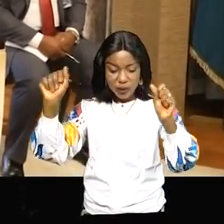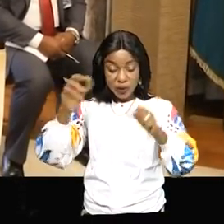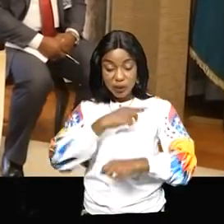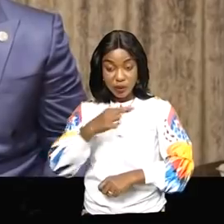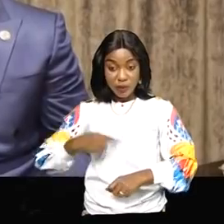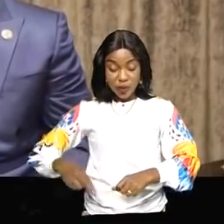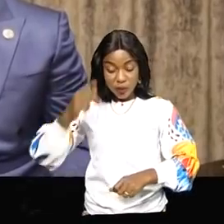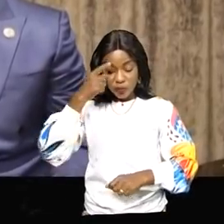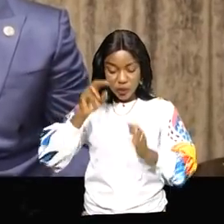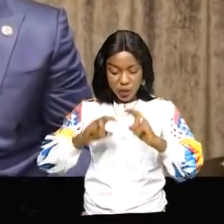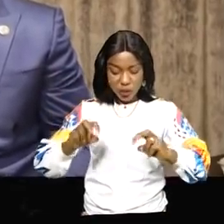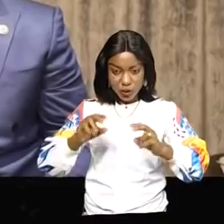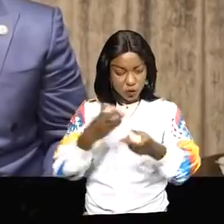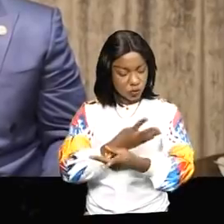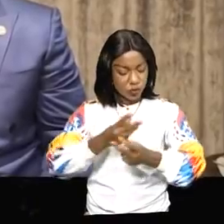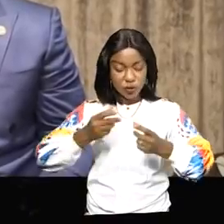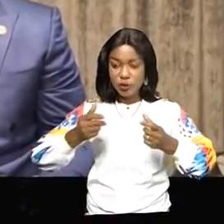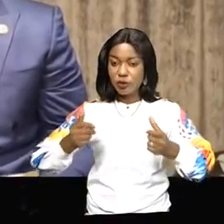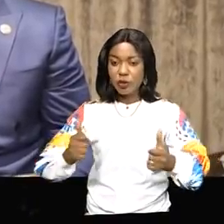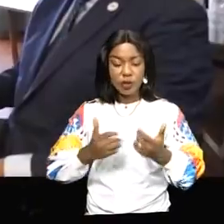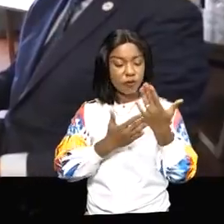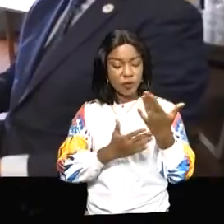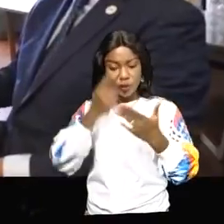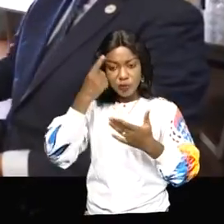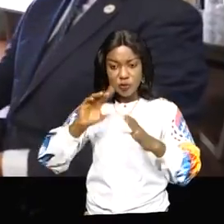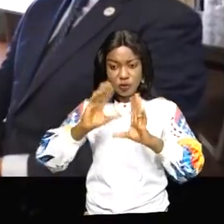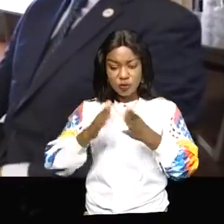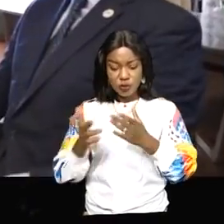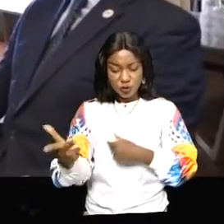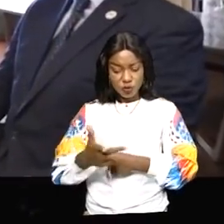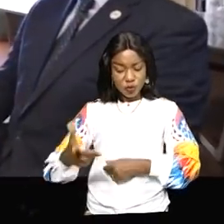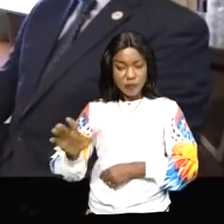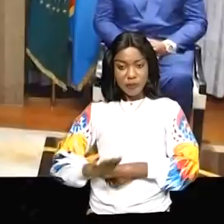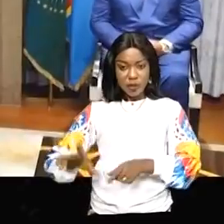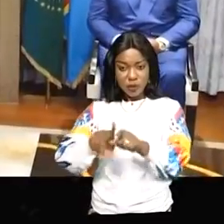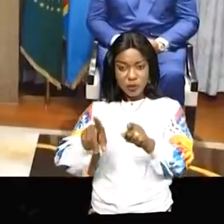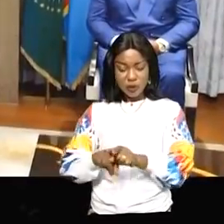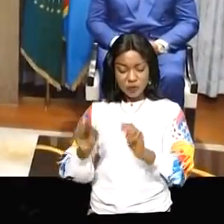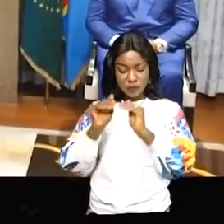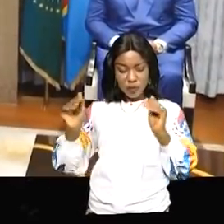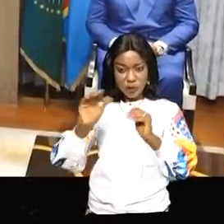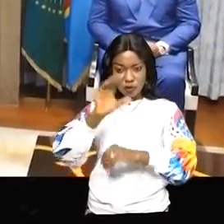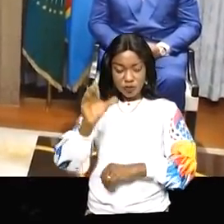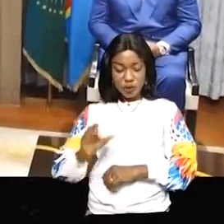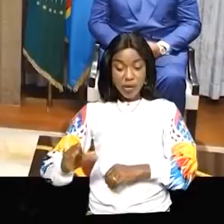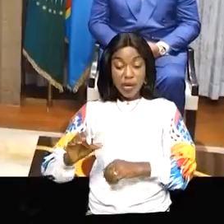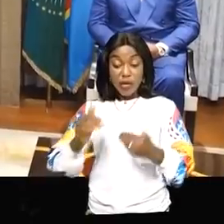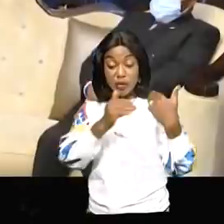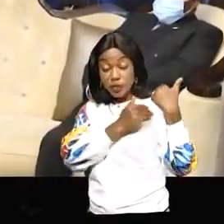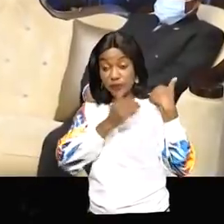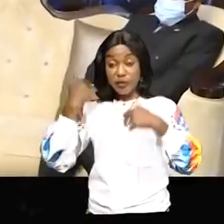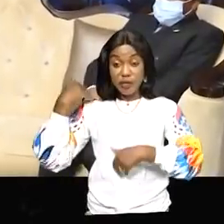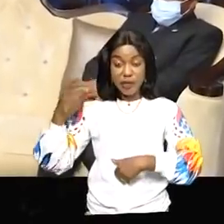dans la recherche des solutions adéquates pour toutes les parties et pour la stabilité du continent. Le chef de l'État